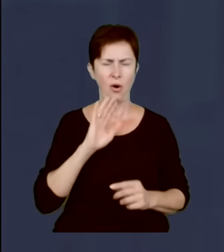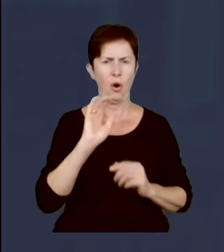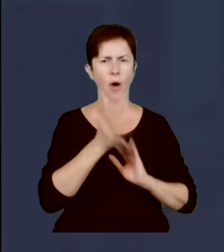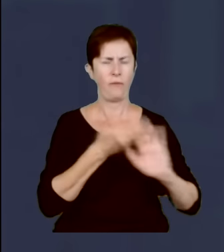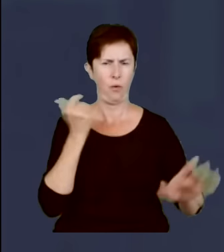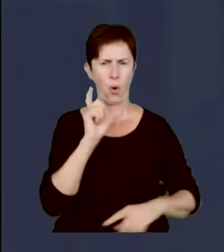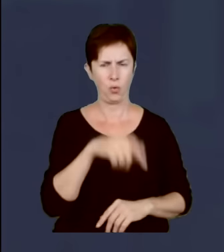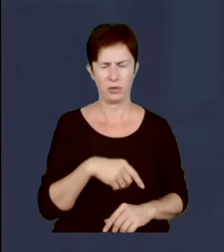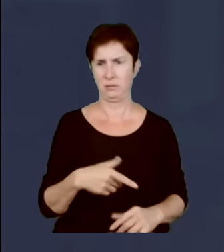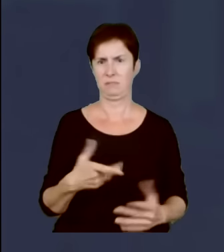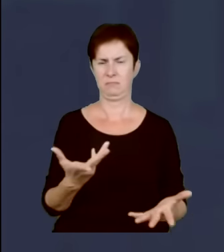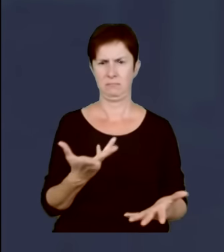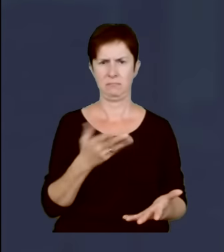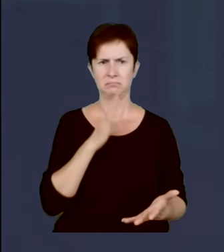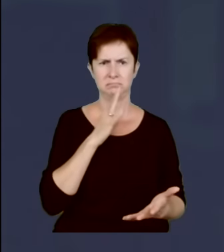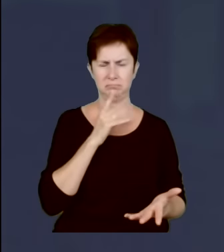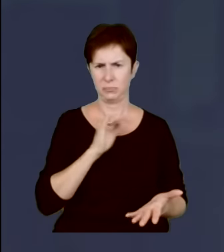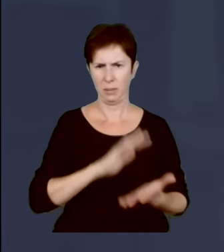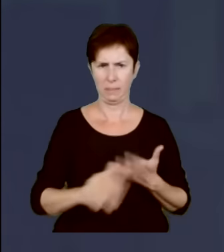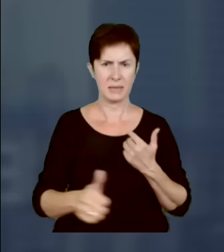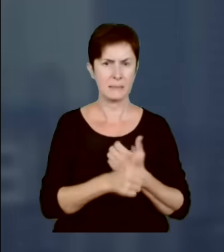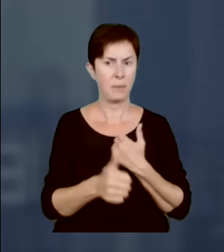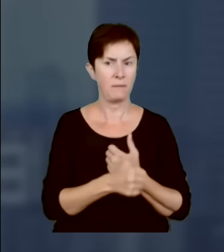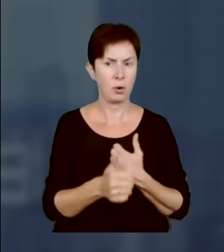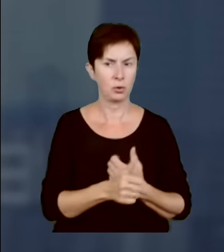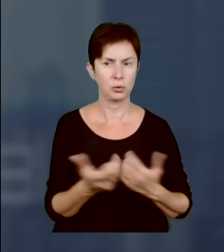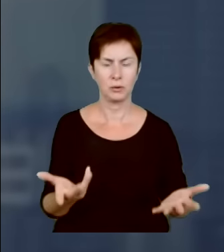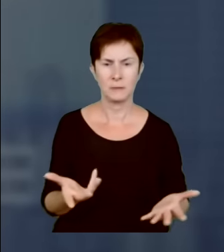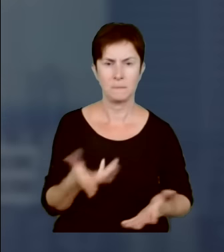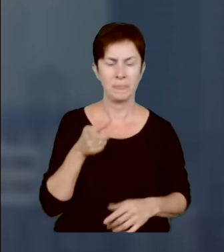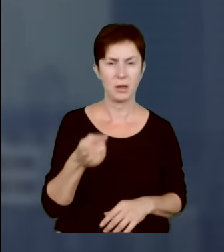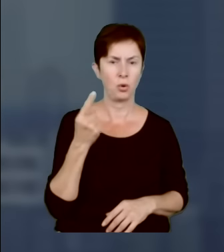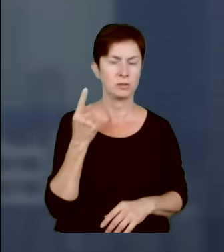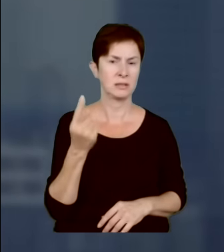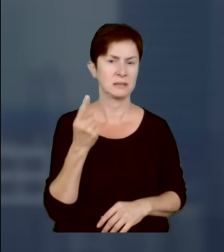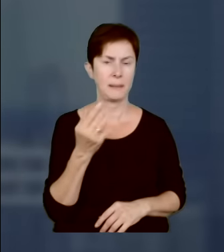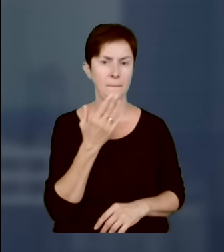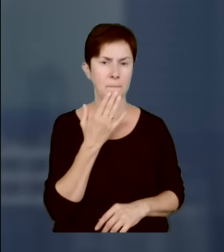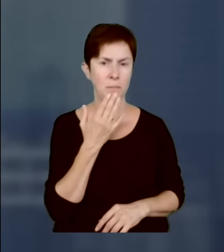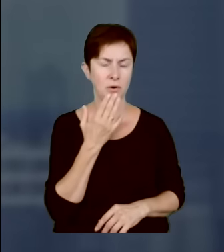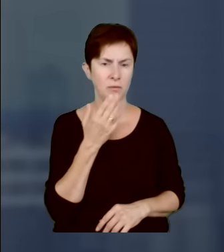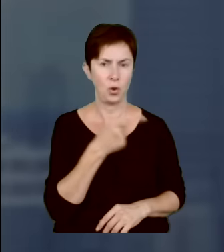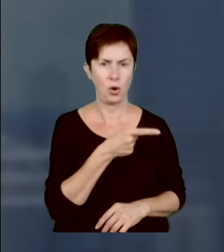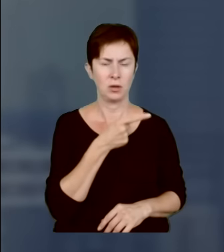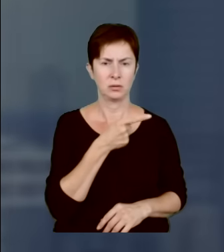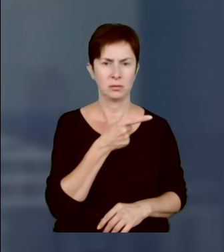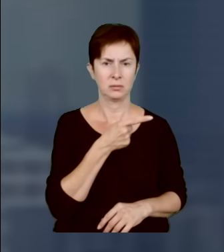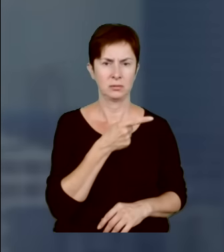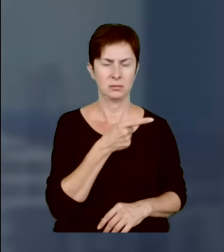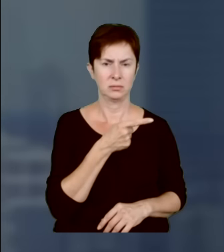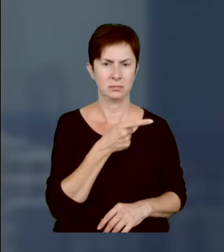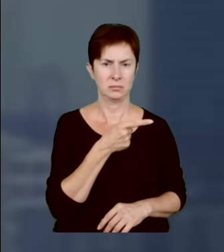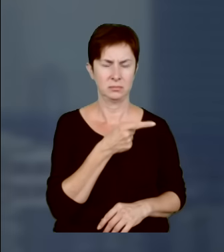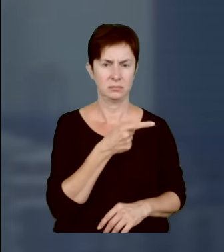bez powodu, bo żadnego skandalu nie było. On sam mówi, że będzie pozywał wszystkich, bo sam się poddał z dobrej woli